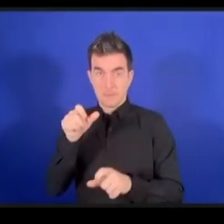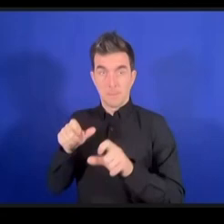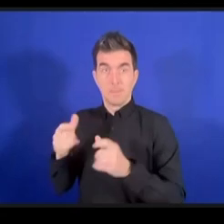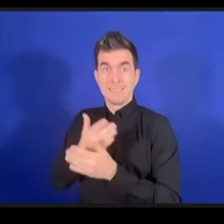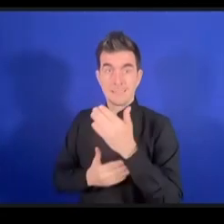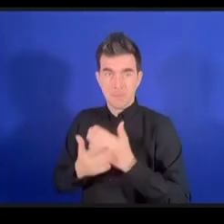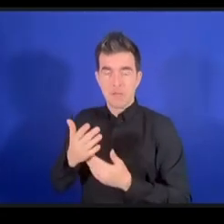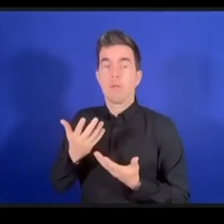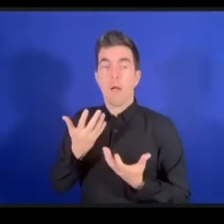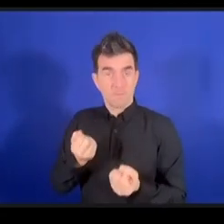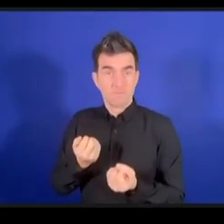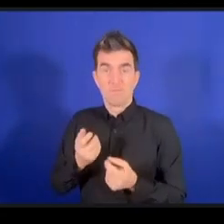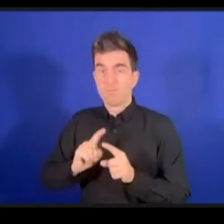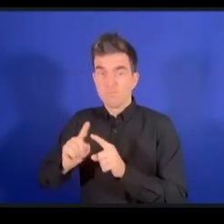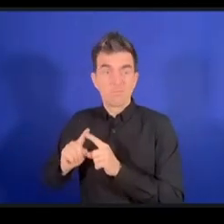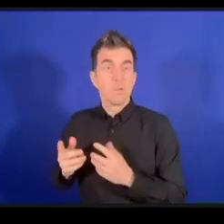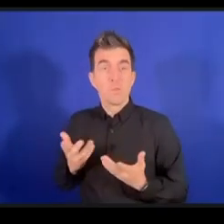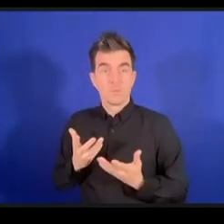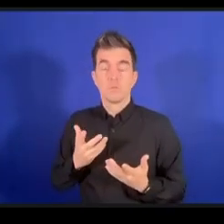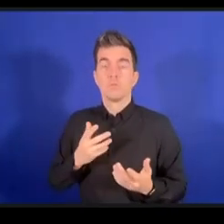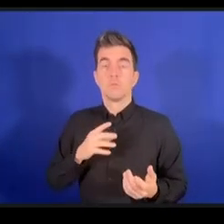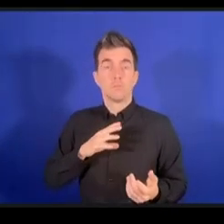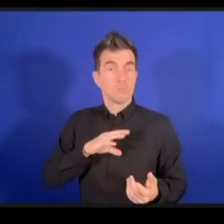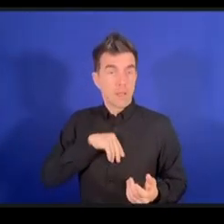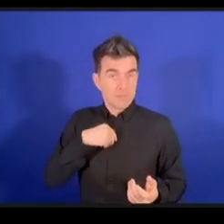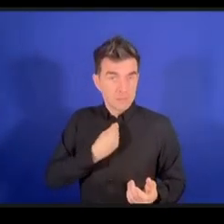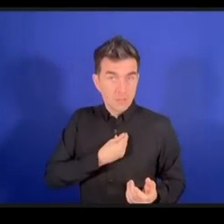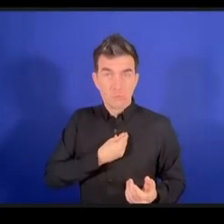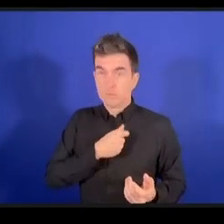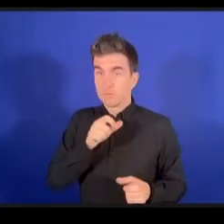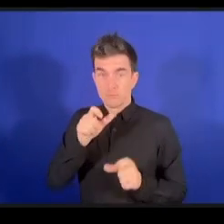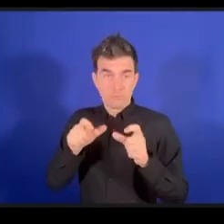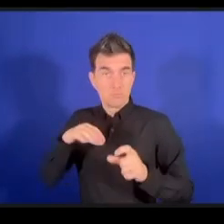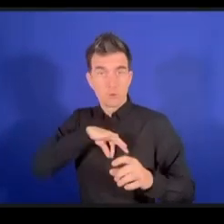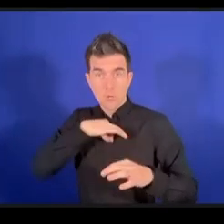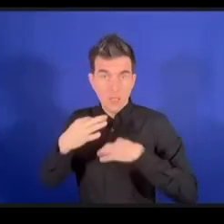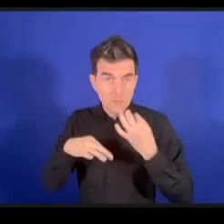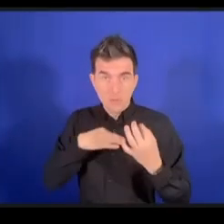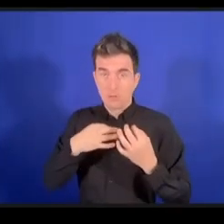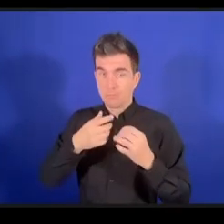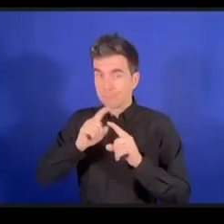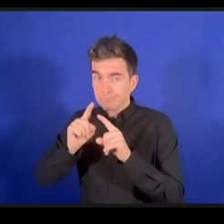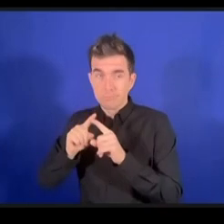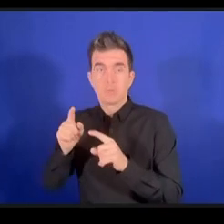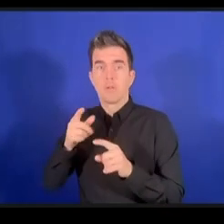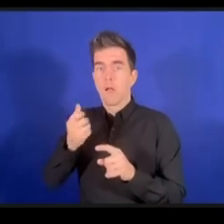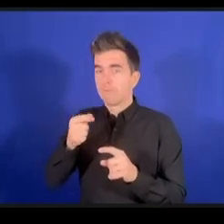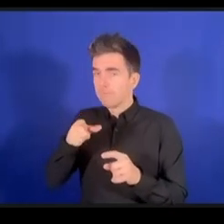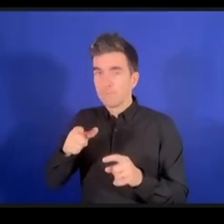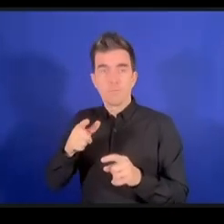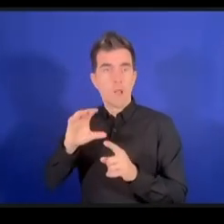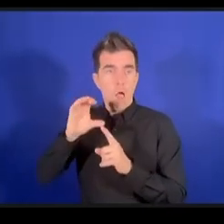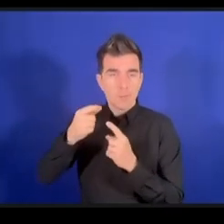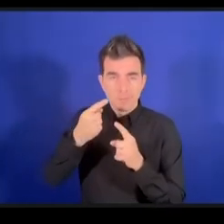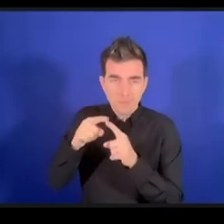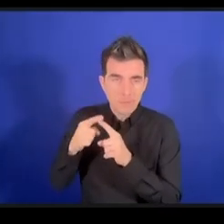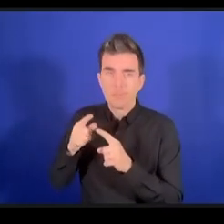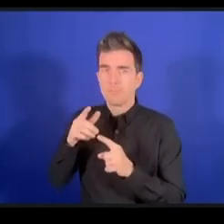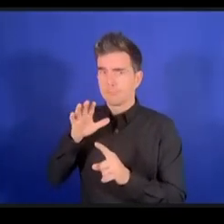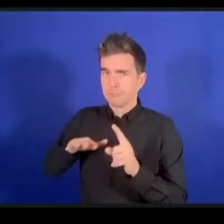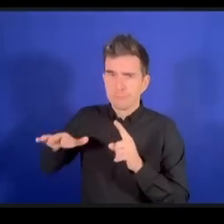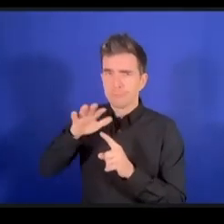أو الفئات الأخرى على اختلافها الثقافية